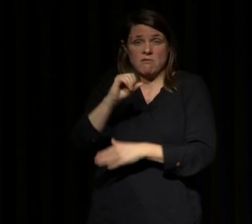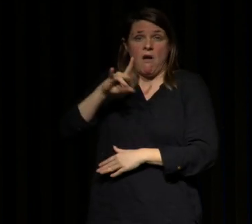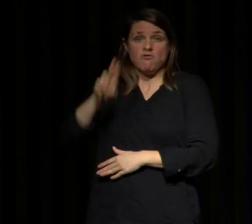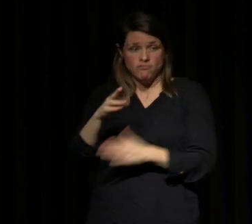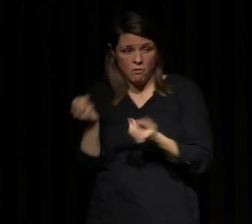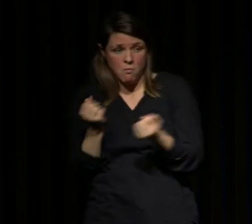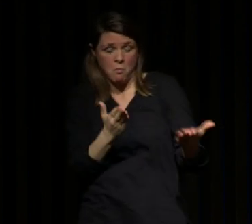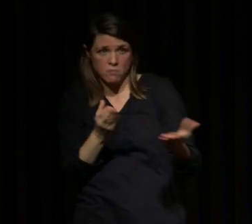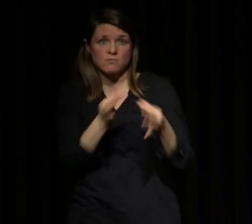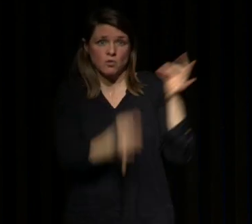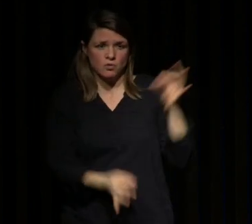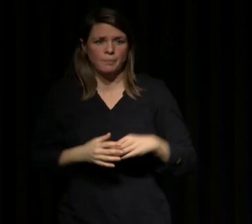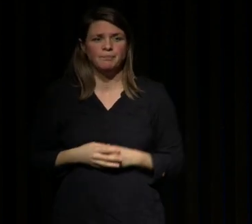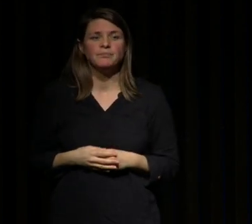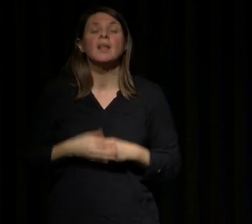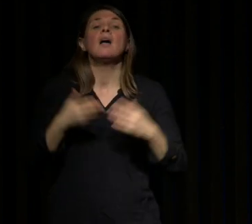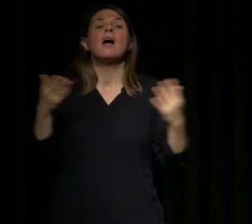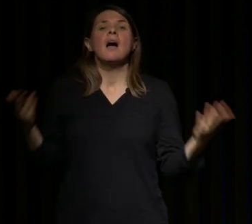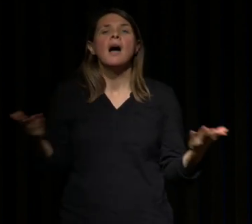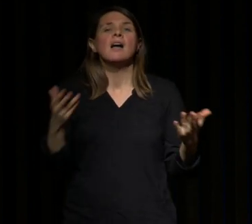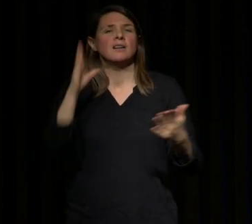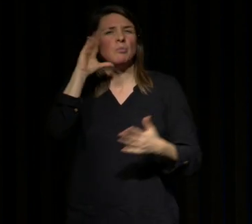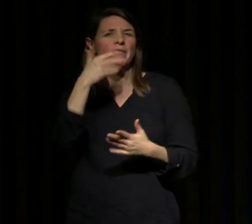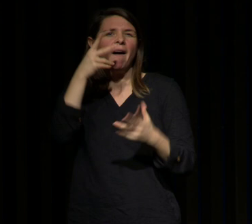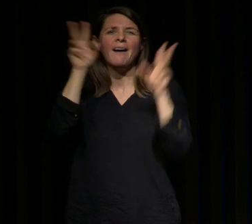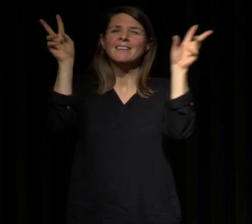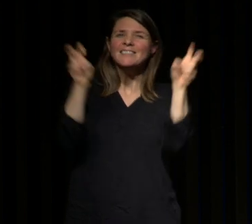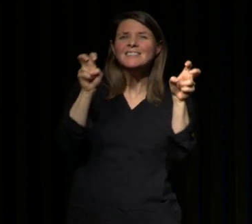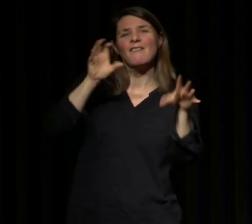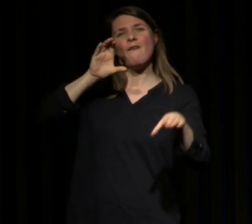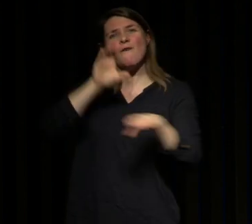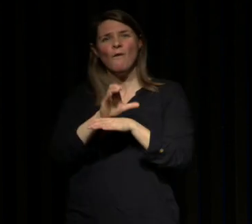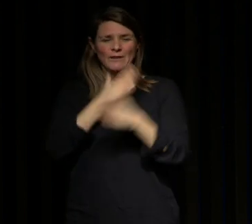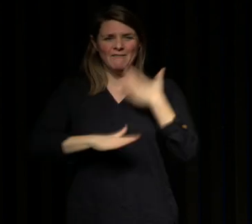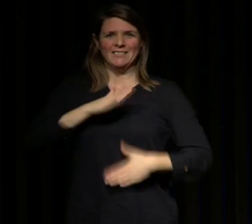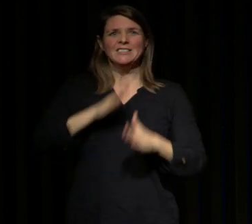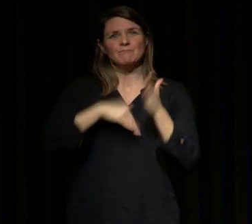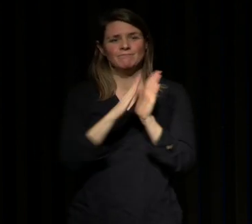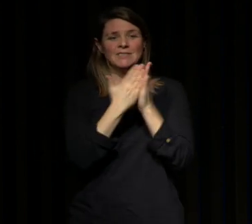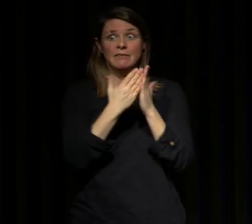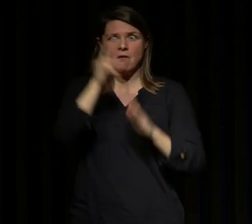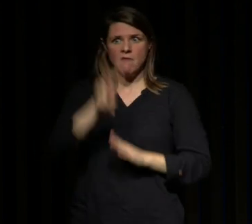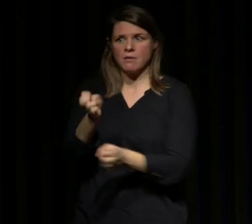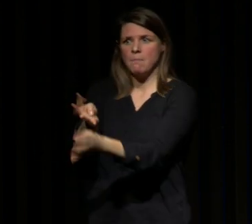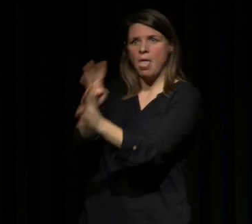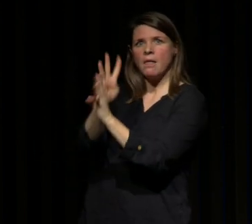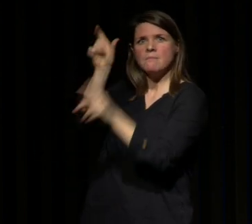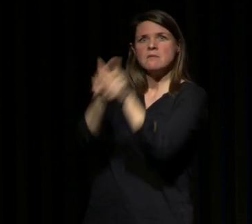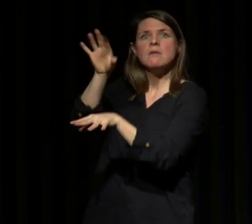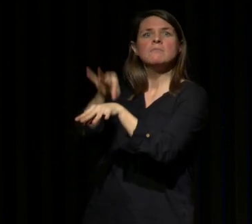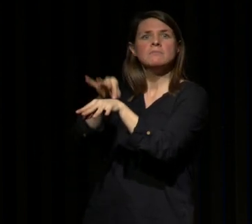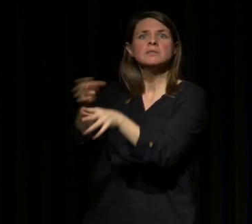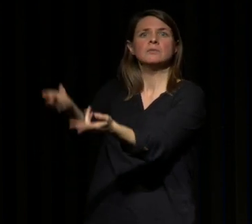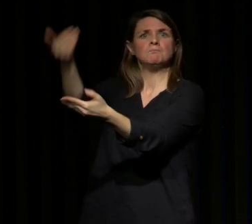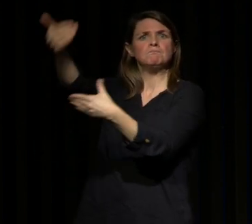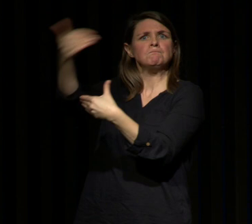le point qui est important et c'est pour ça que j'ai choisi ce titre d'antifatigue dans mon livre c'est que la majorité des gens qui viennent en consultation dans notre centre